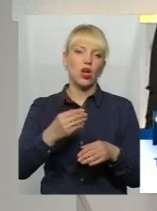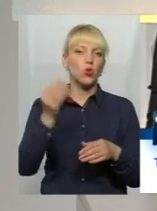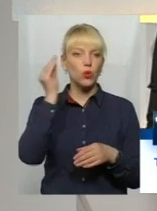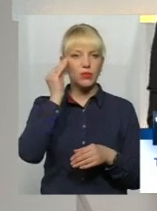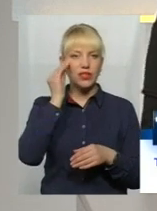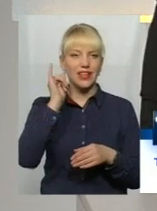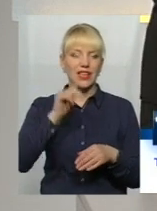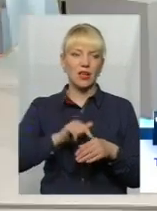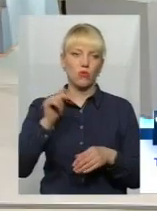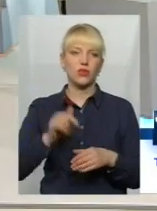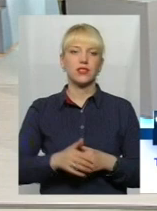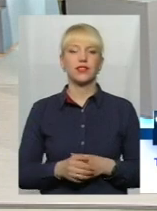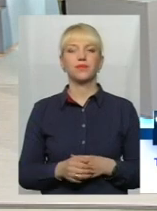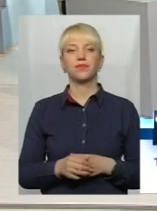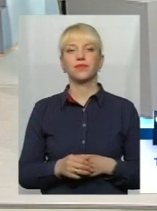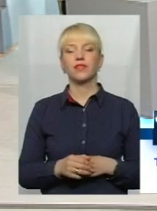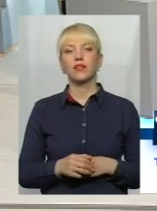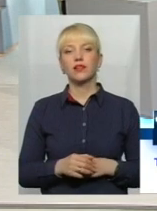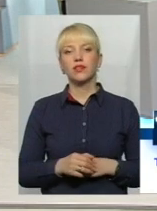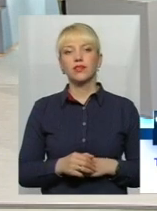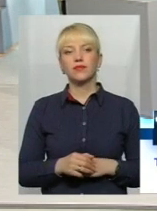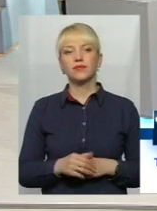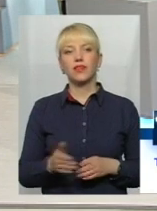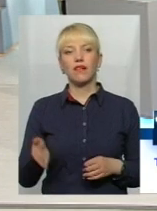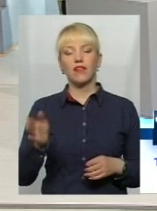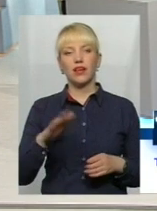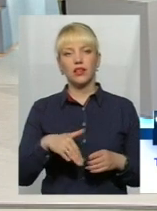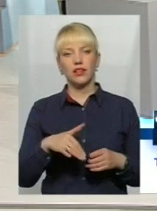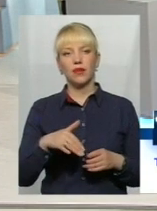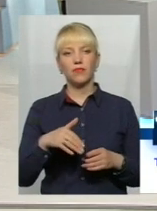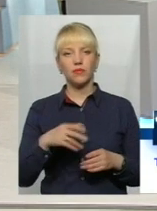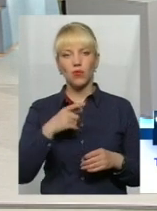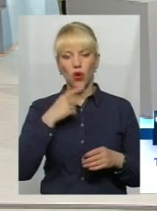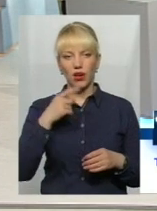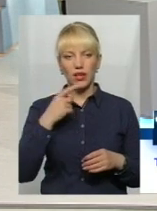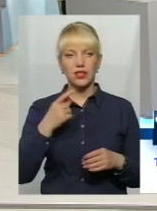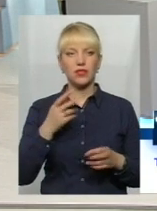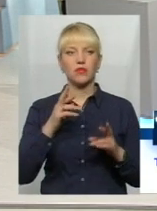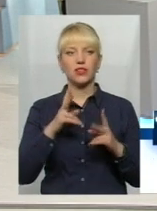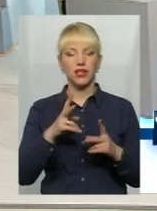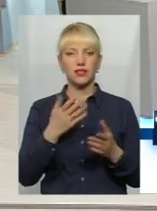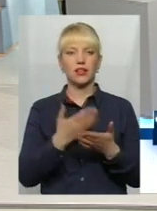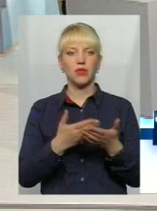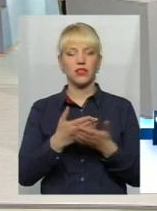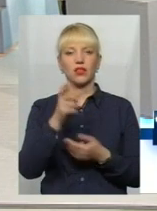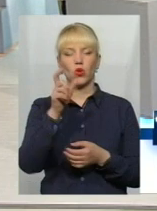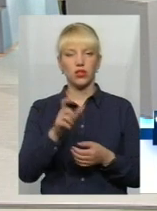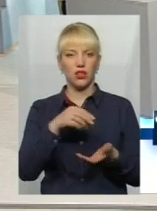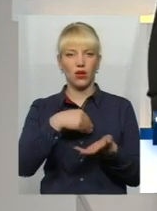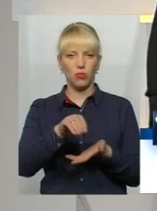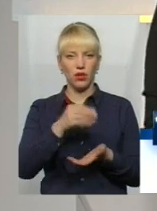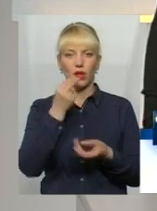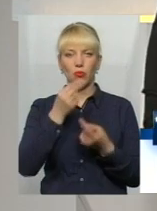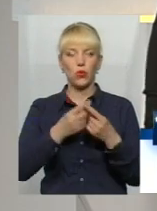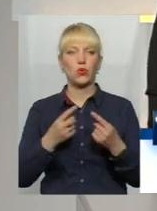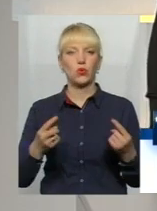вас чути і повертаємося до розмови. Отож, давайте окреслимо, як відбувається. Якщо людина купила продукцію,